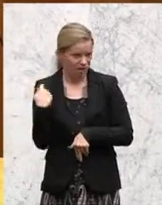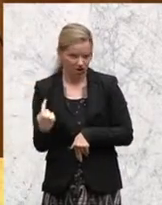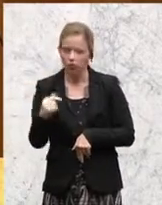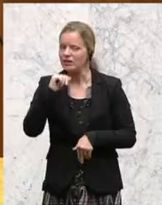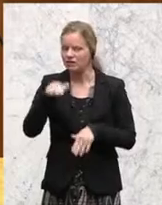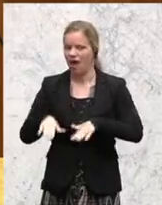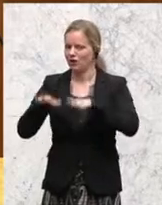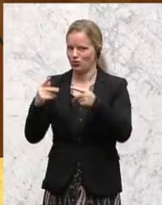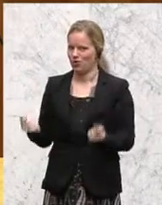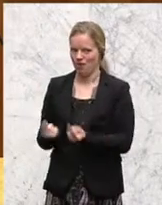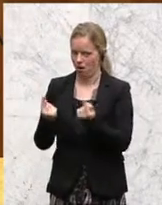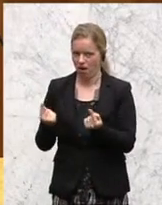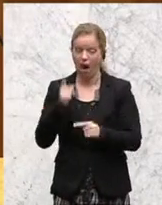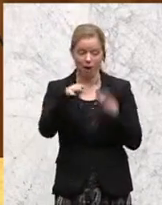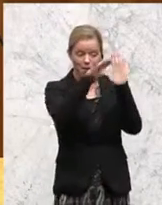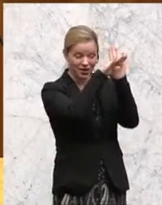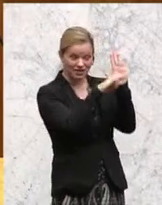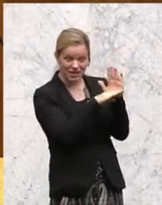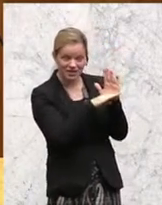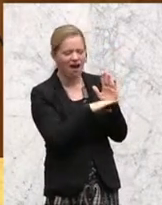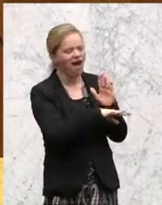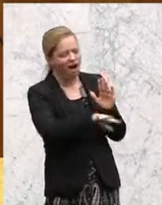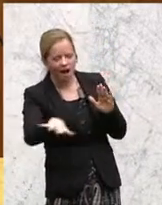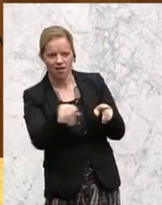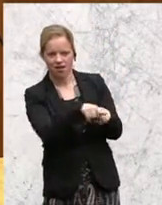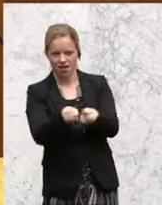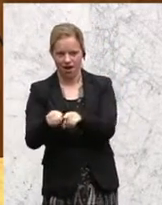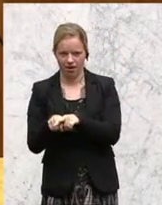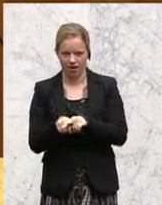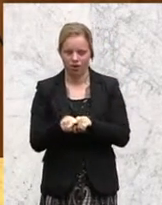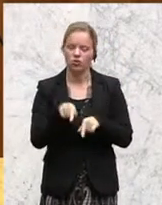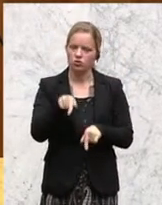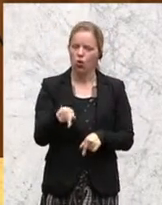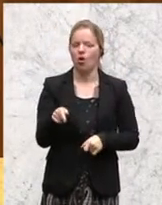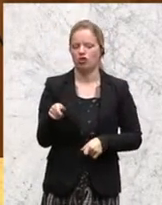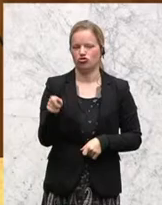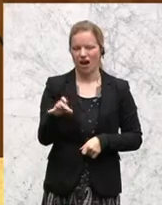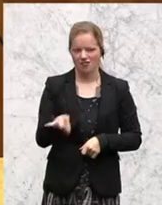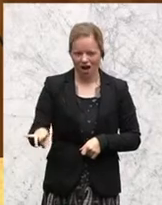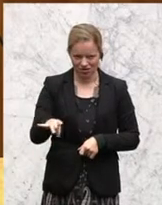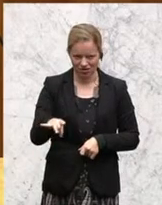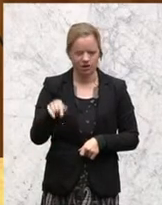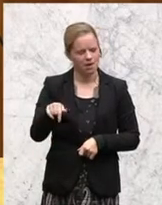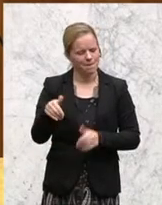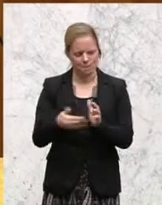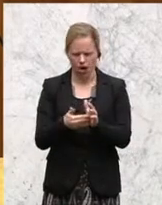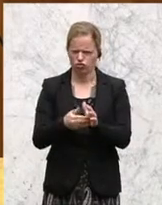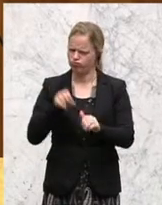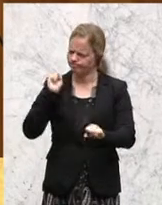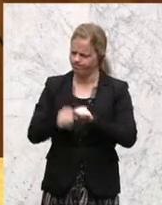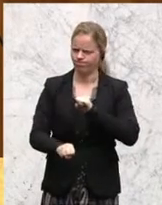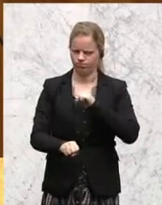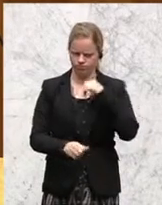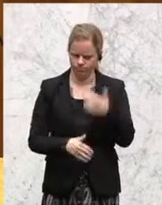Vor dem Gesetz sind alle gleich und bei derartigen Straftaten verlangen wir ein scharfes, klares und rigoroses